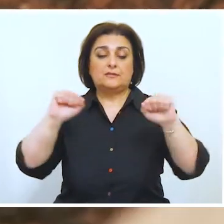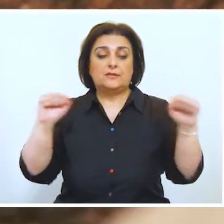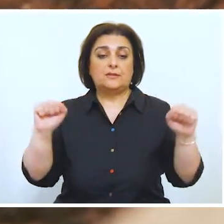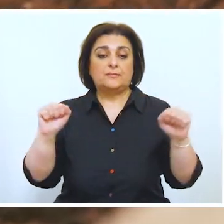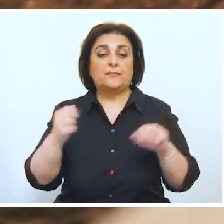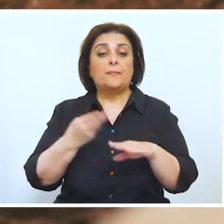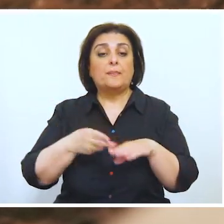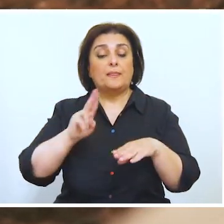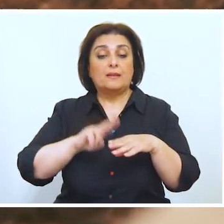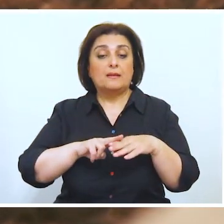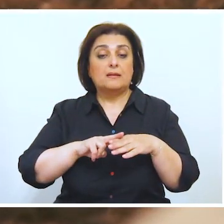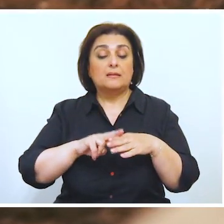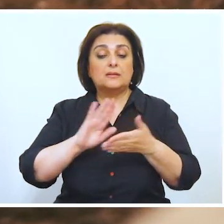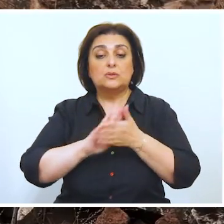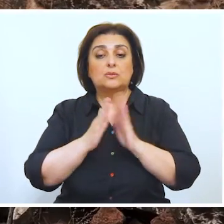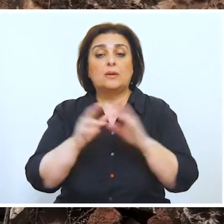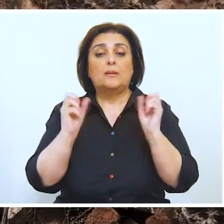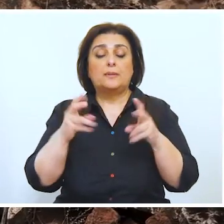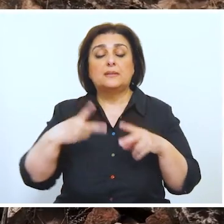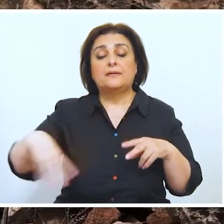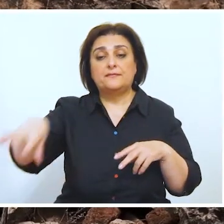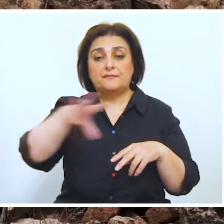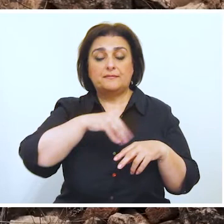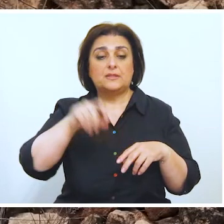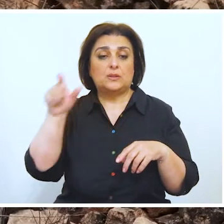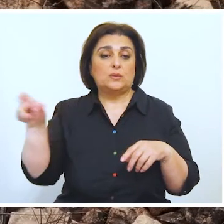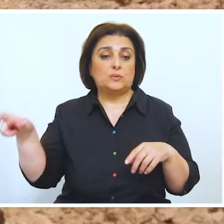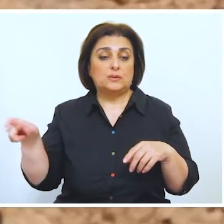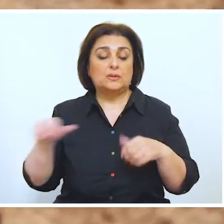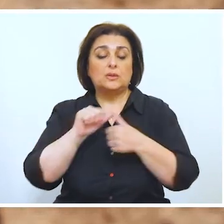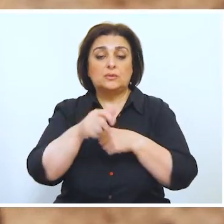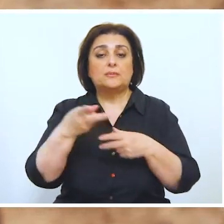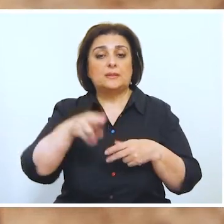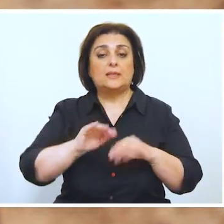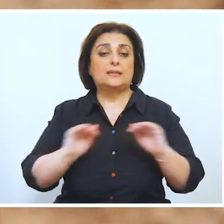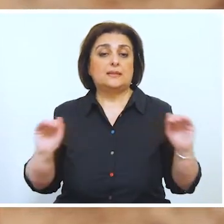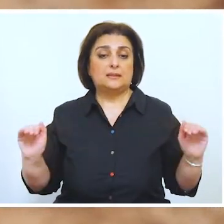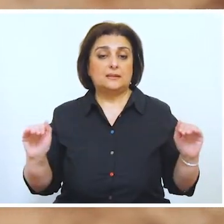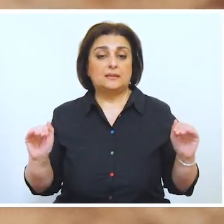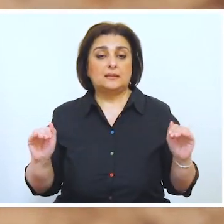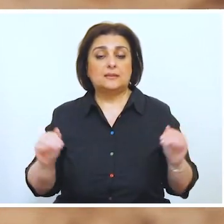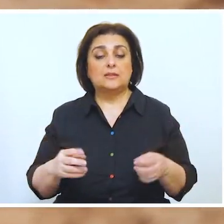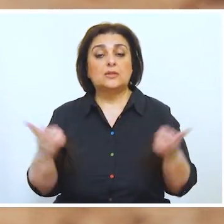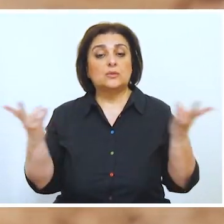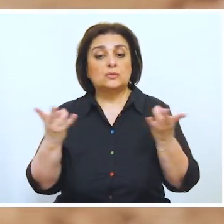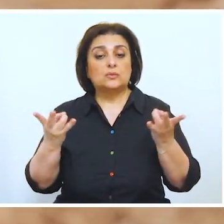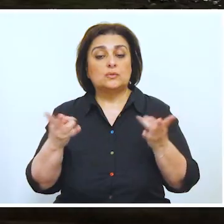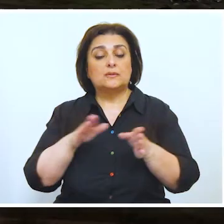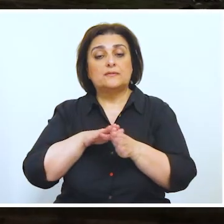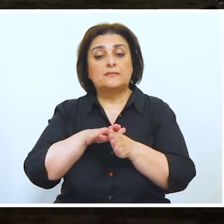sursatlarla çirklənmiş olur. Bu vəziyyət bütün şəxslər, xüsusilə uşaqlar üçün təhlükə mənbəyidir.